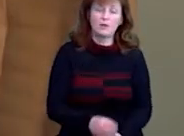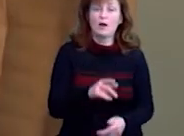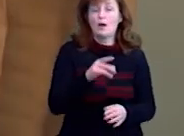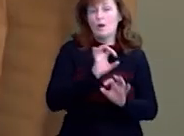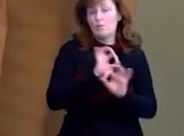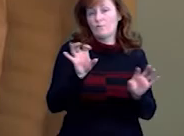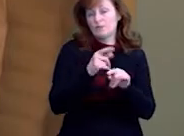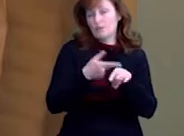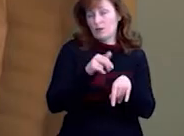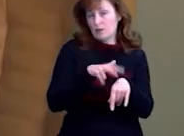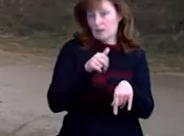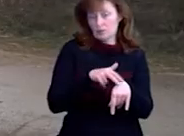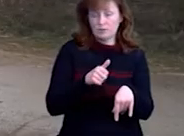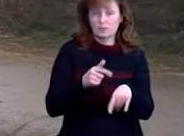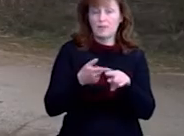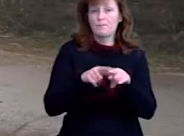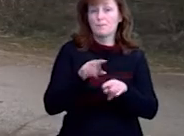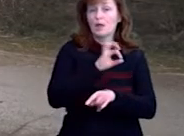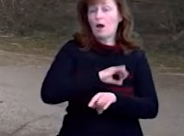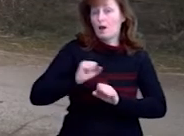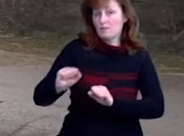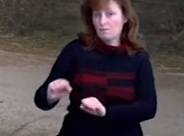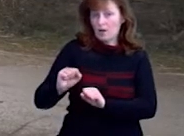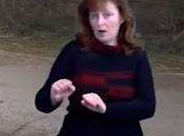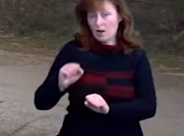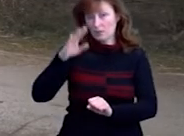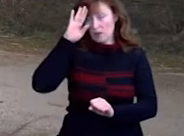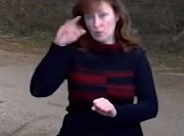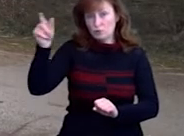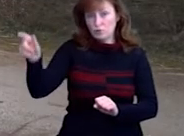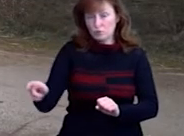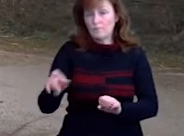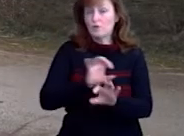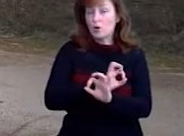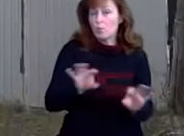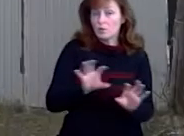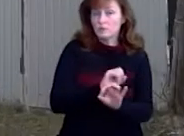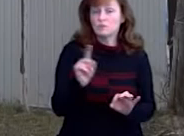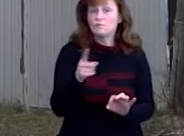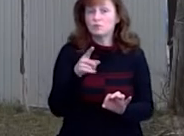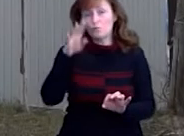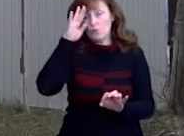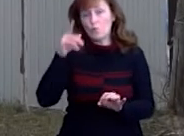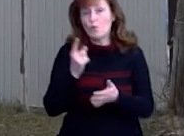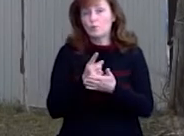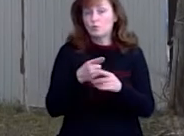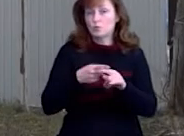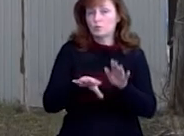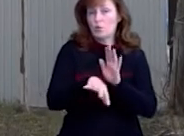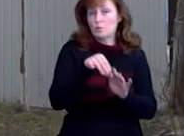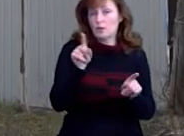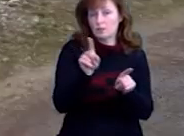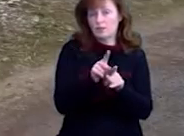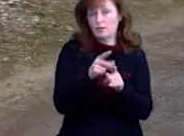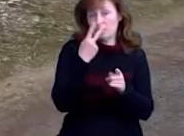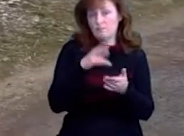поліції області Юлія Ковтун. Адвокат чоловіка Олексій Сікач у листі Суспільному пояснив, чому підозрюваному обрали саме такий